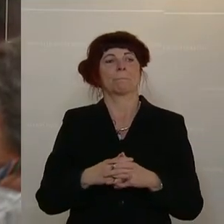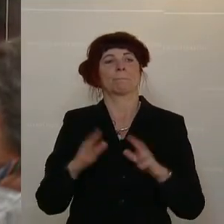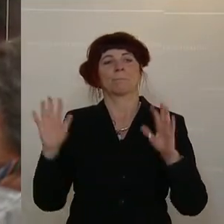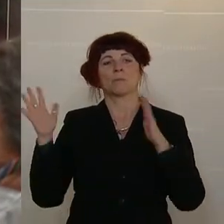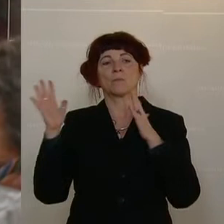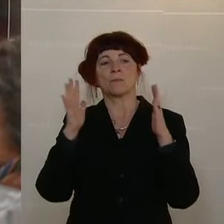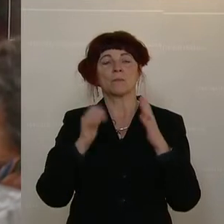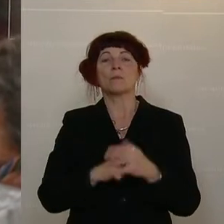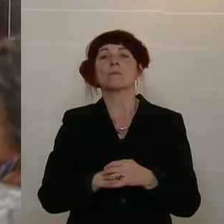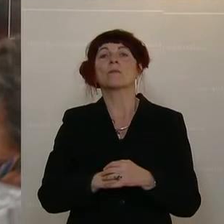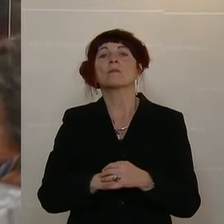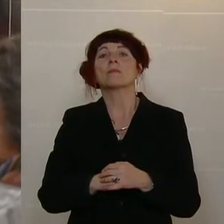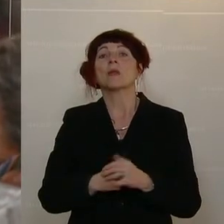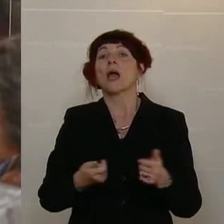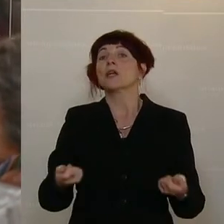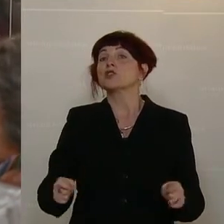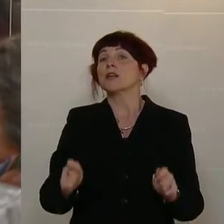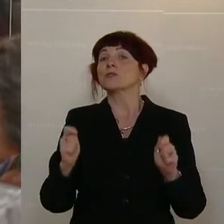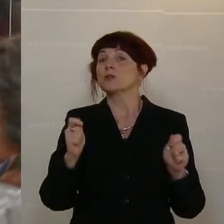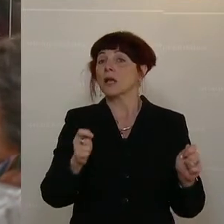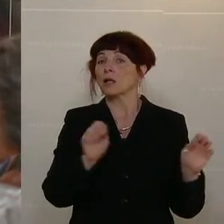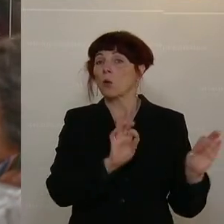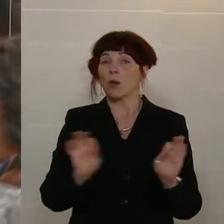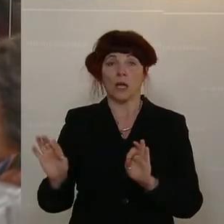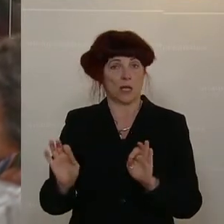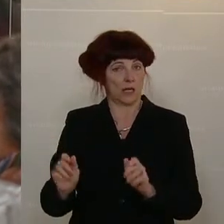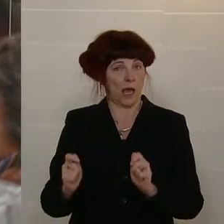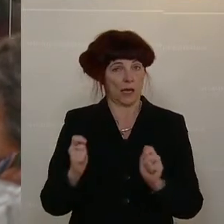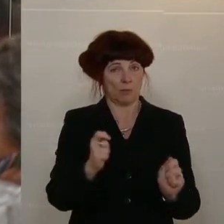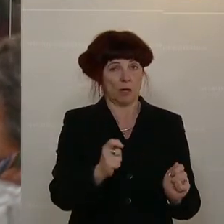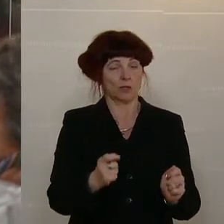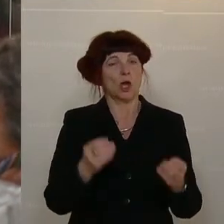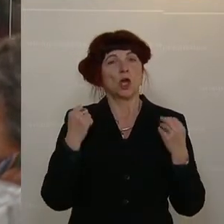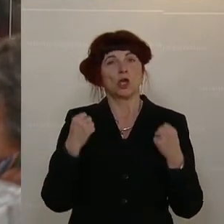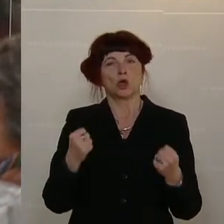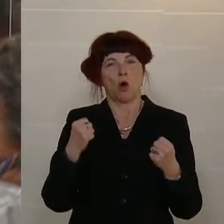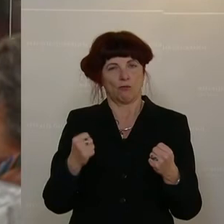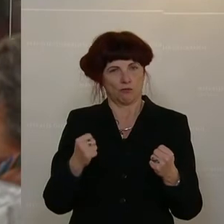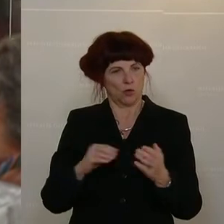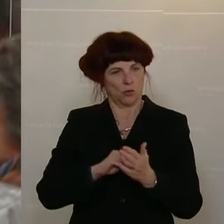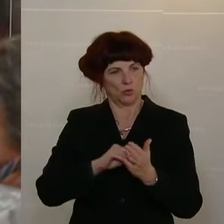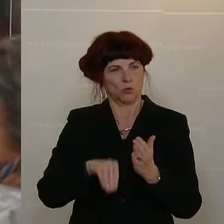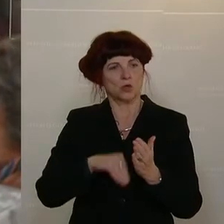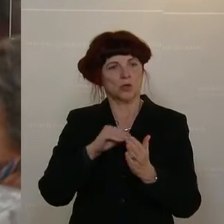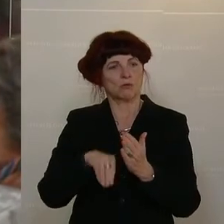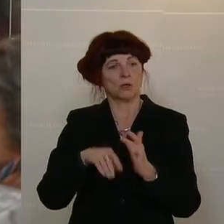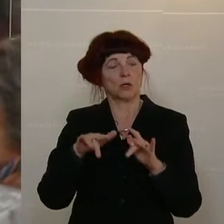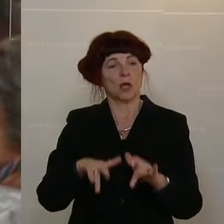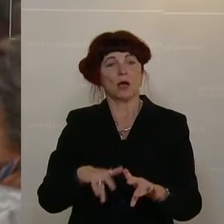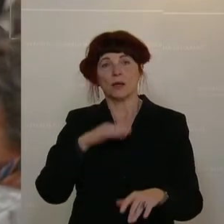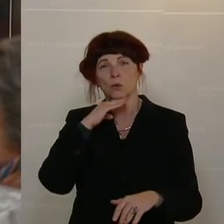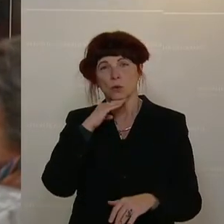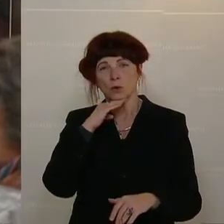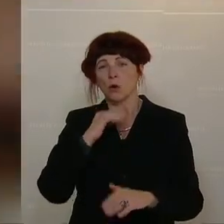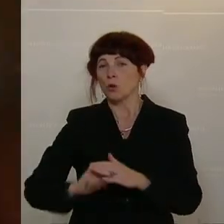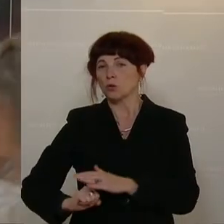Auch die freiheitlichen Stimmen in dem Antrag betreffend Sport- und Menschenrechte zu. In Katar habe eine Fußball-WM aber sowieso nichts verloren, betont Martin